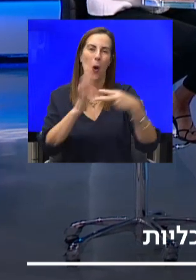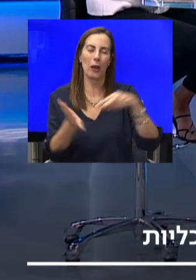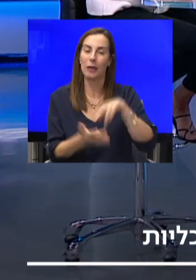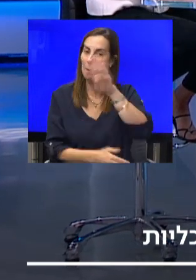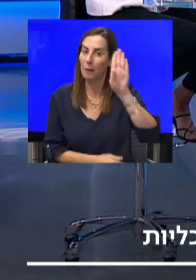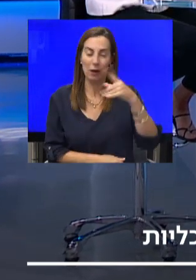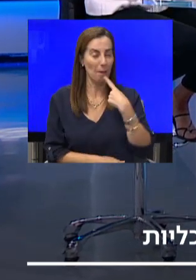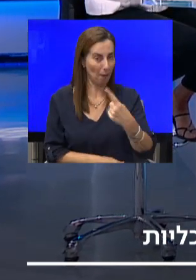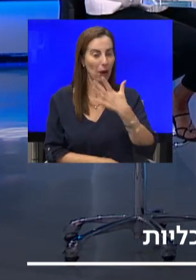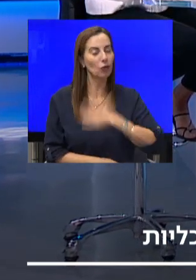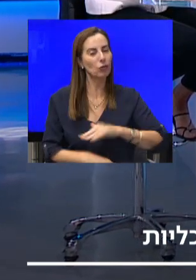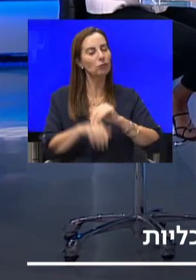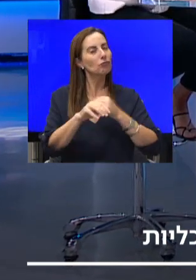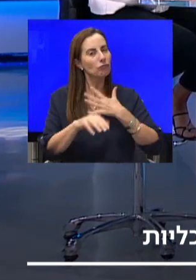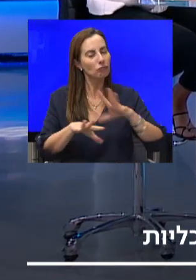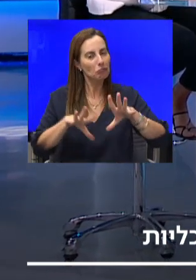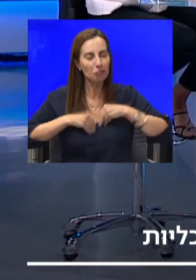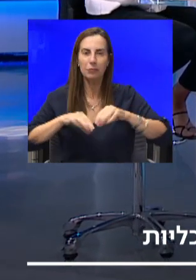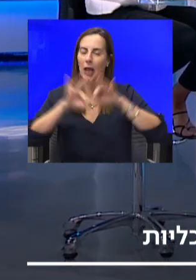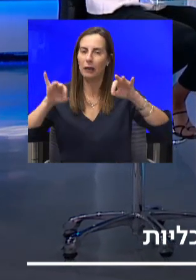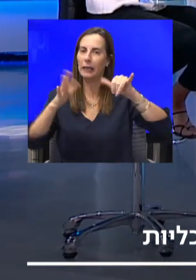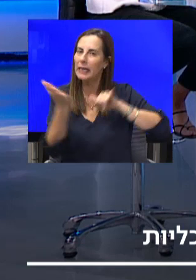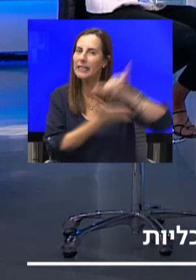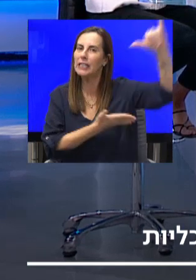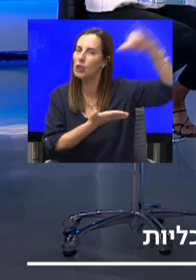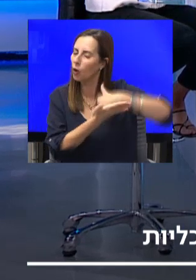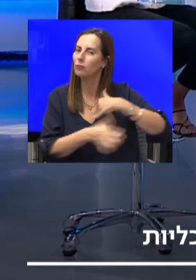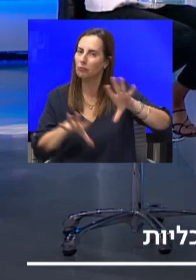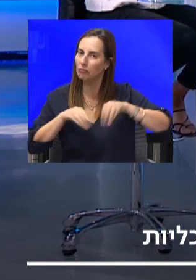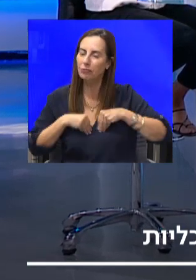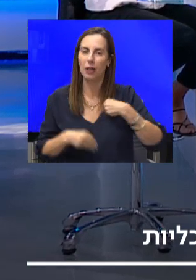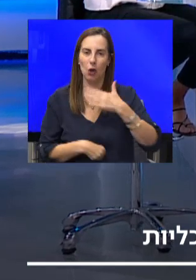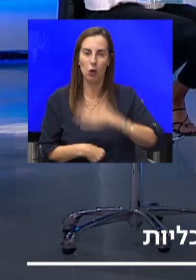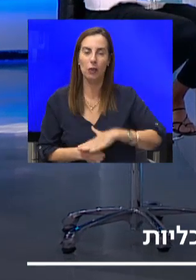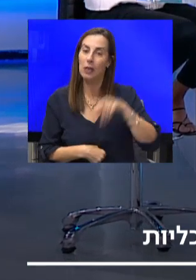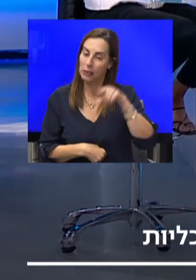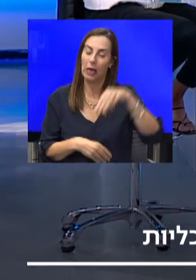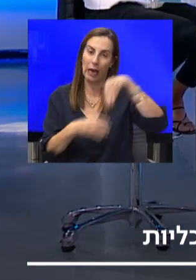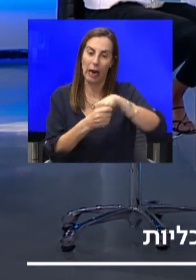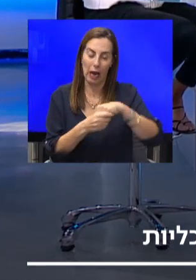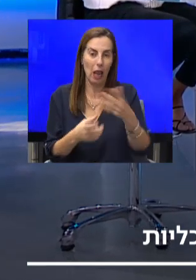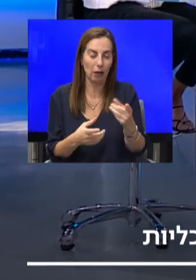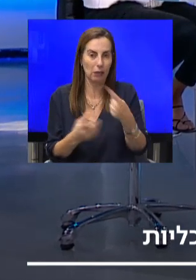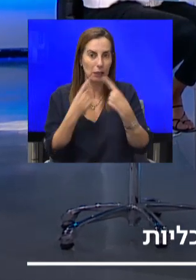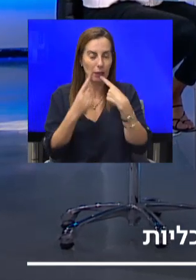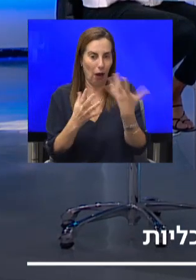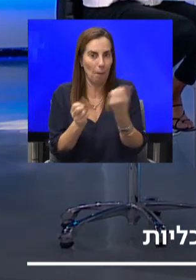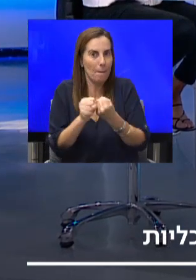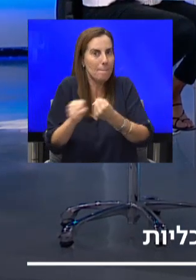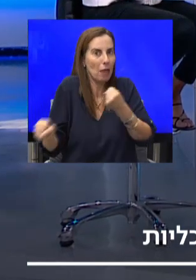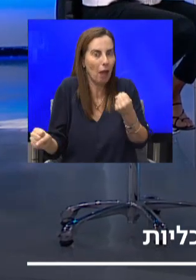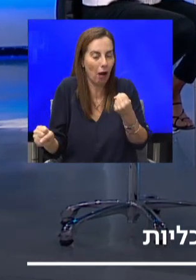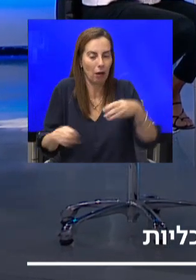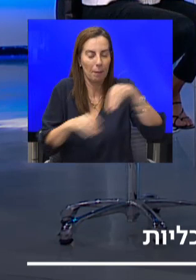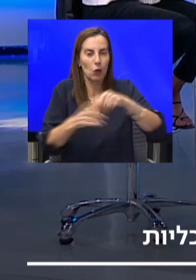בפתיחת השמיים פתיחת נמלת הופעה בן גורונה. אנחנו יודעים שזה היה חלק מהשיח הדי דרמטי אתמול בקבינט הקורונה. דבר